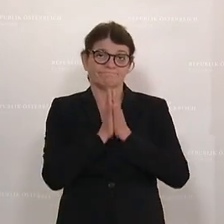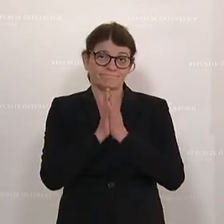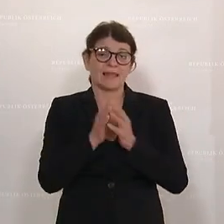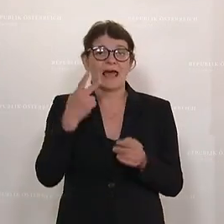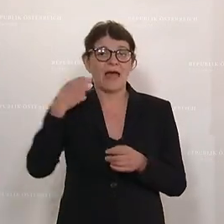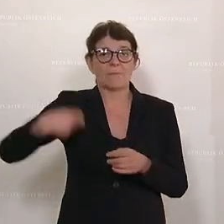Hafenecker als...